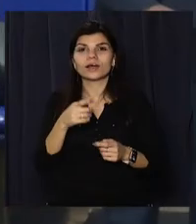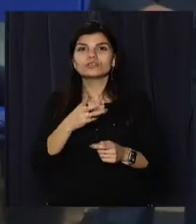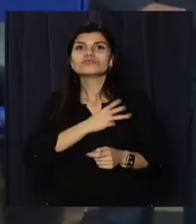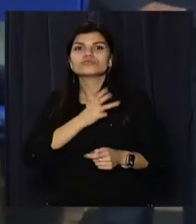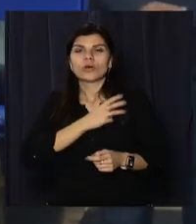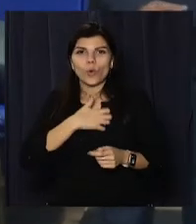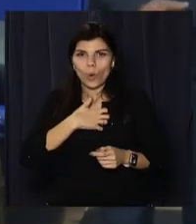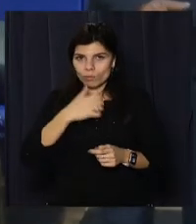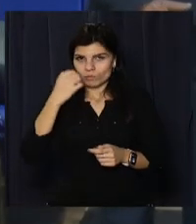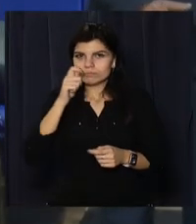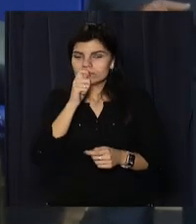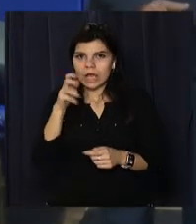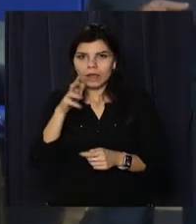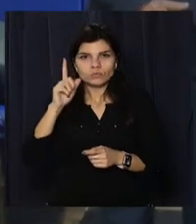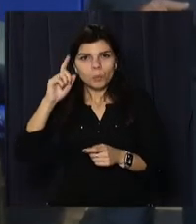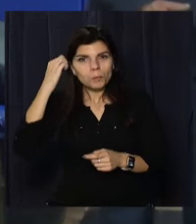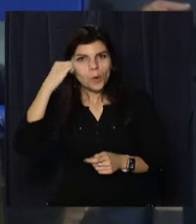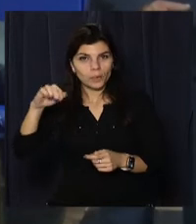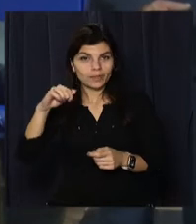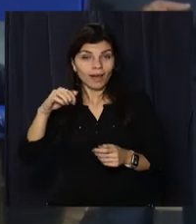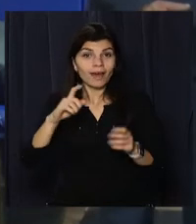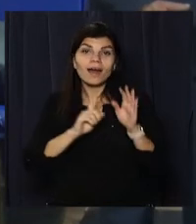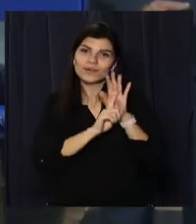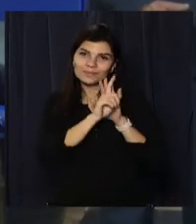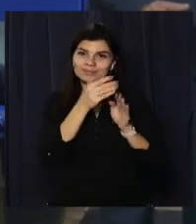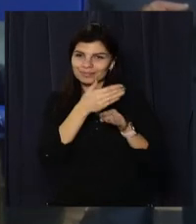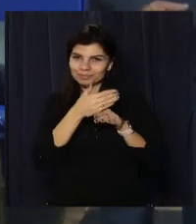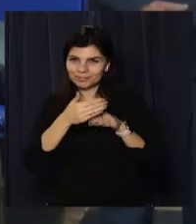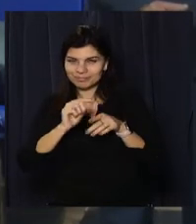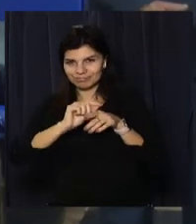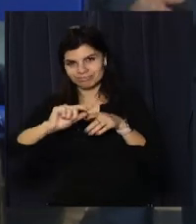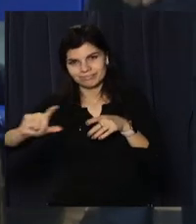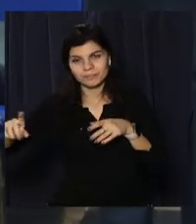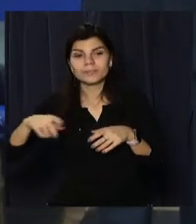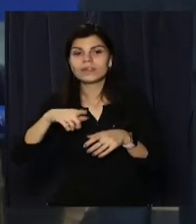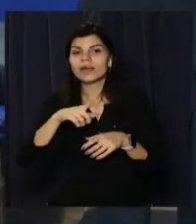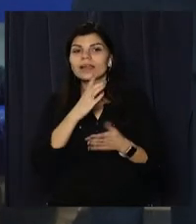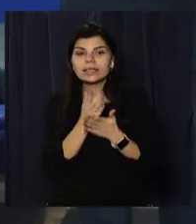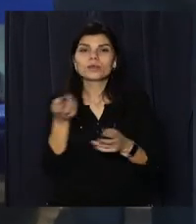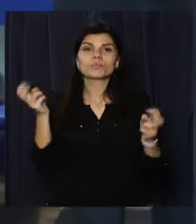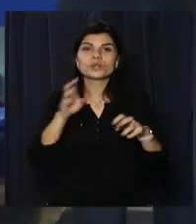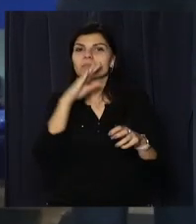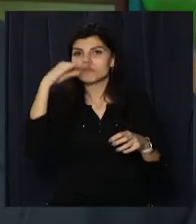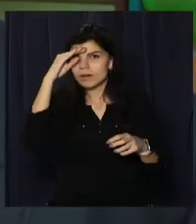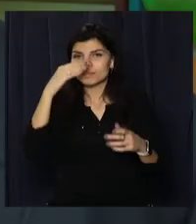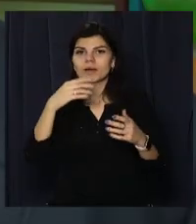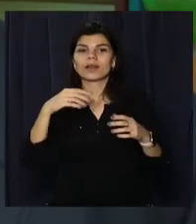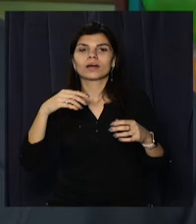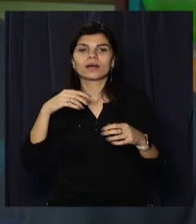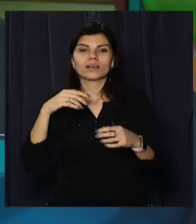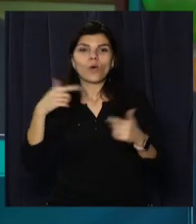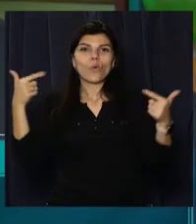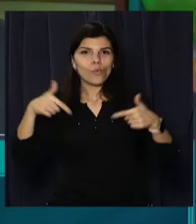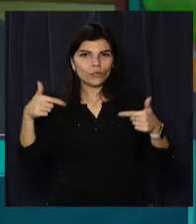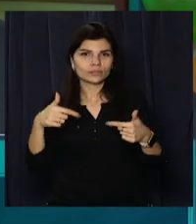На урочисте ювілей до спортивної школи завітали батьки і спортсменів, колишні вихованці та почесні гості. Переповняють